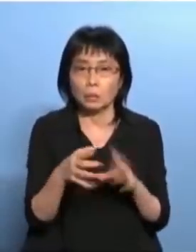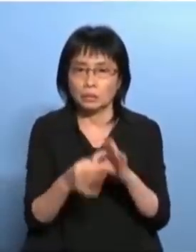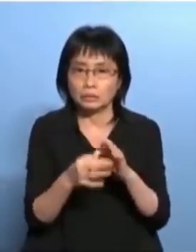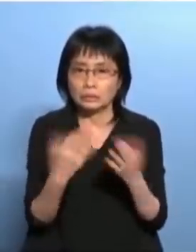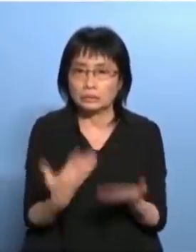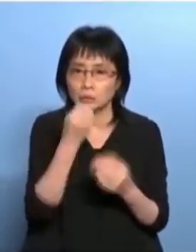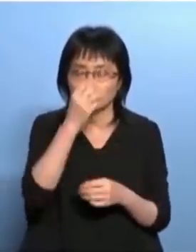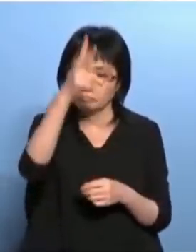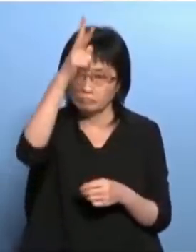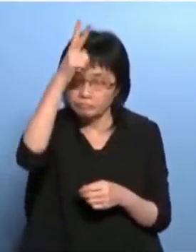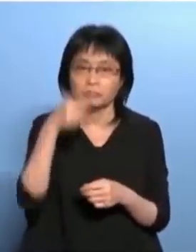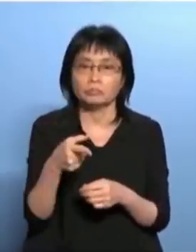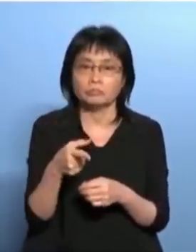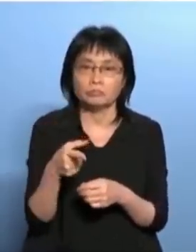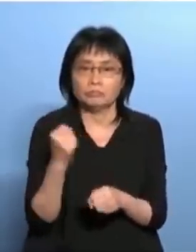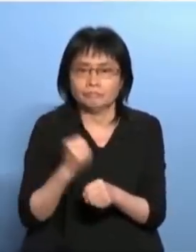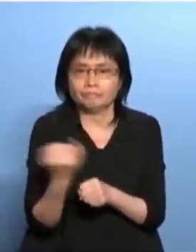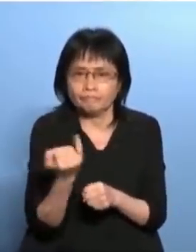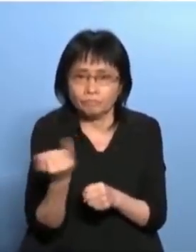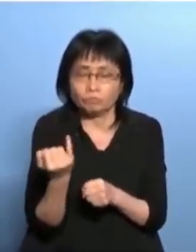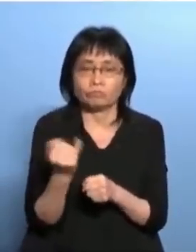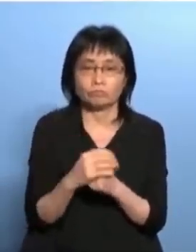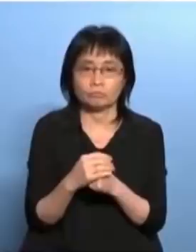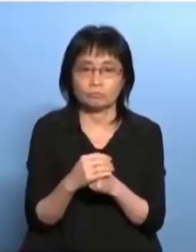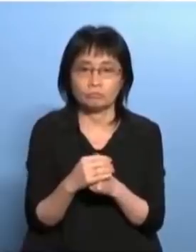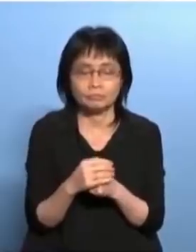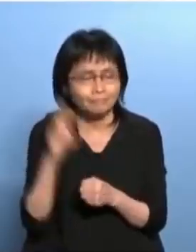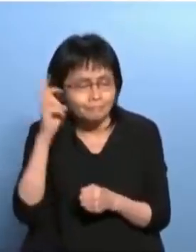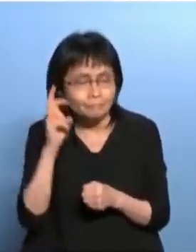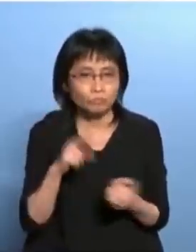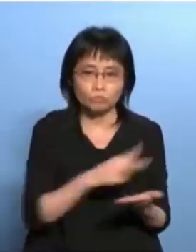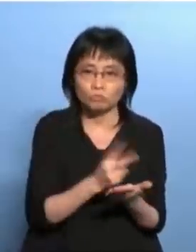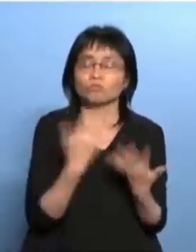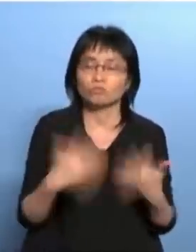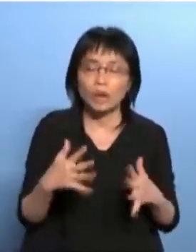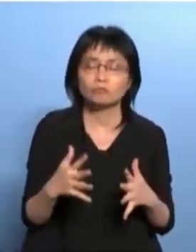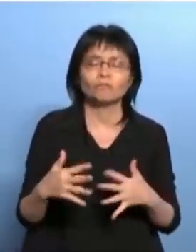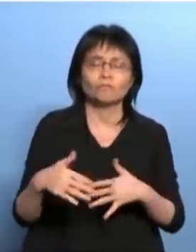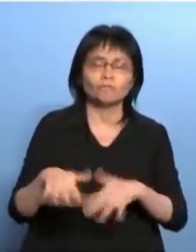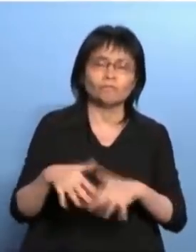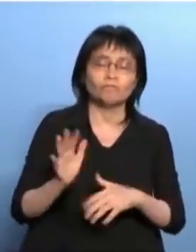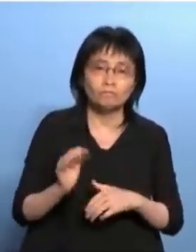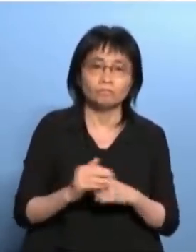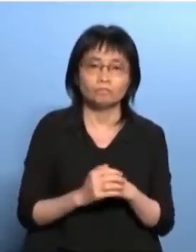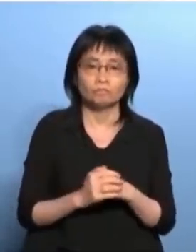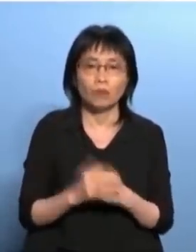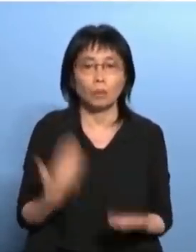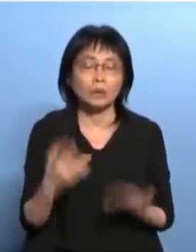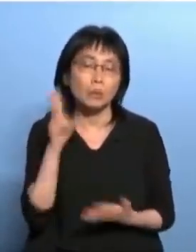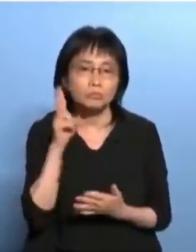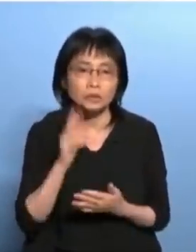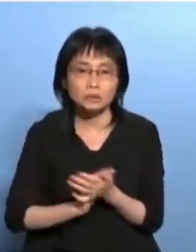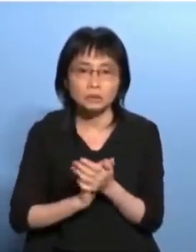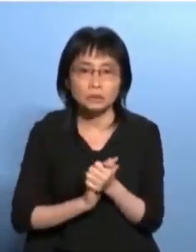字幕志愿者 李宗盛